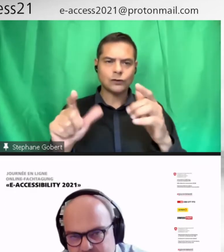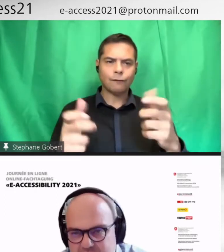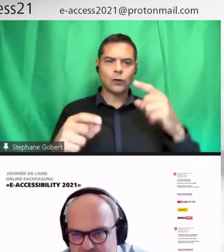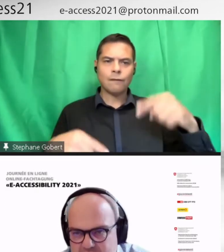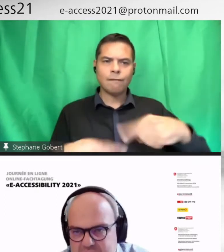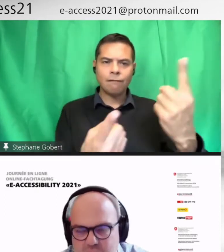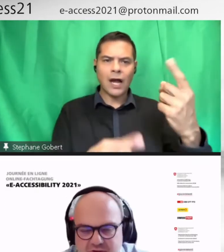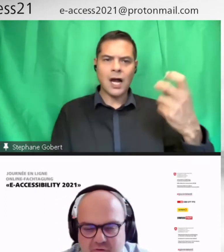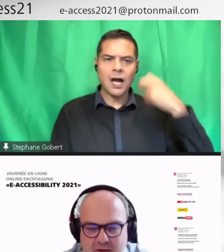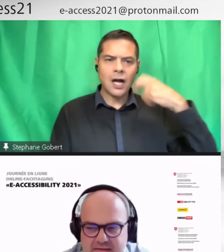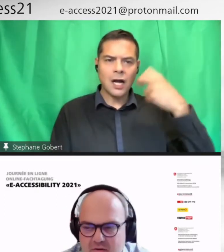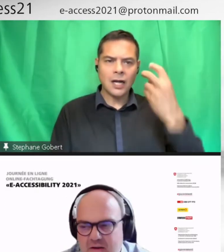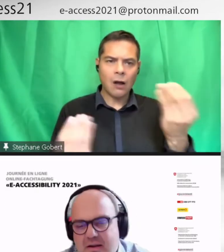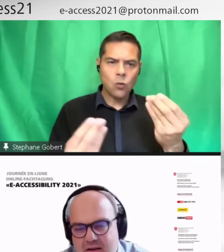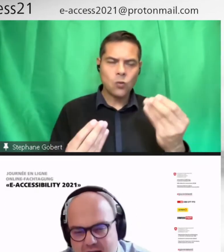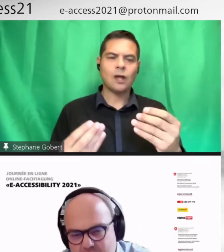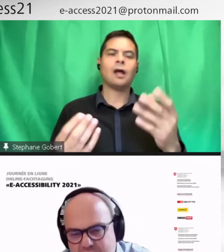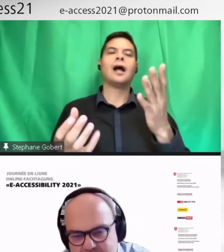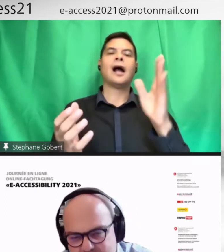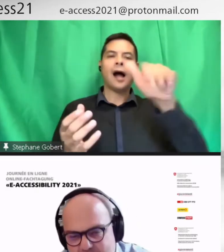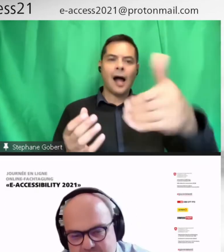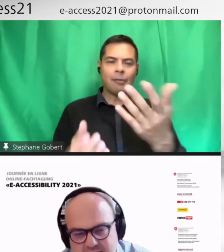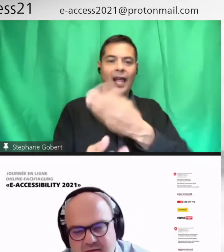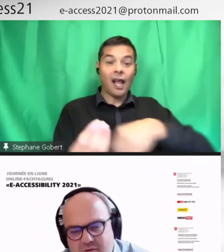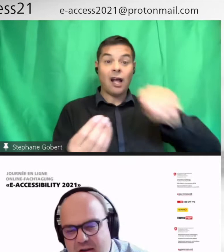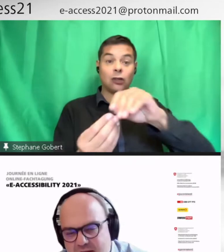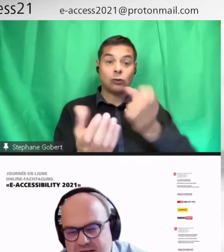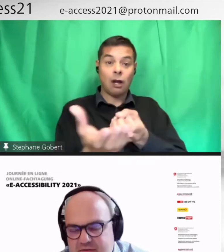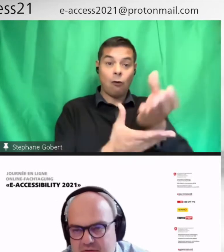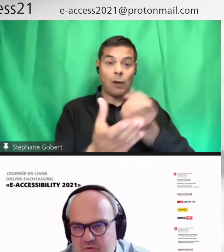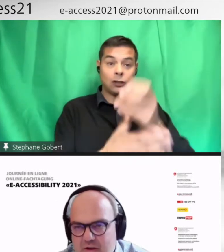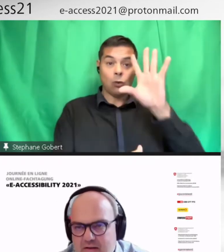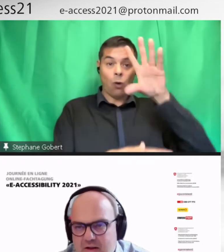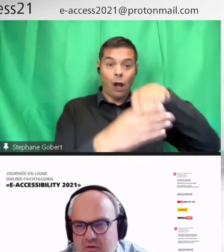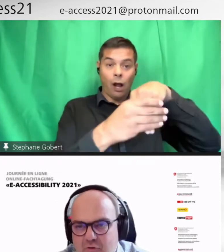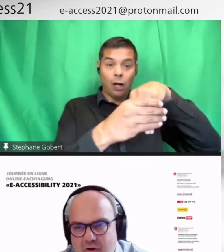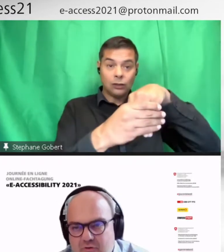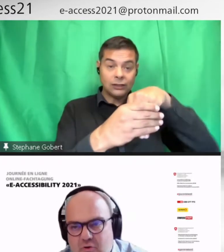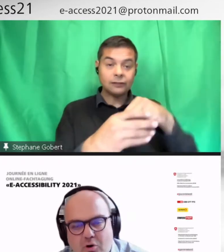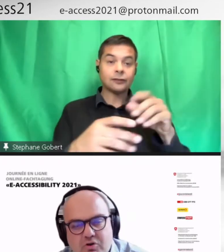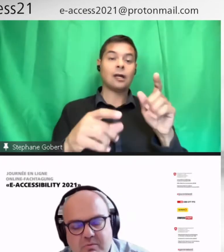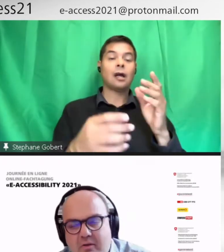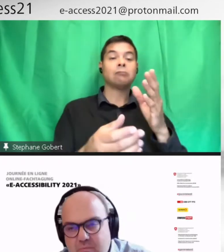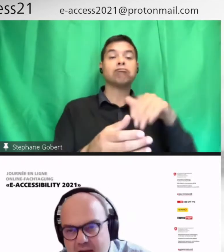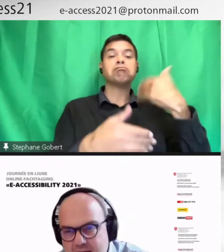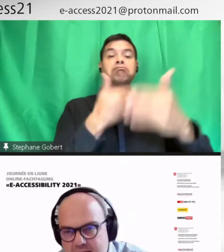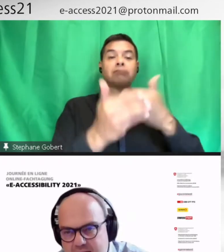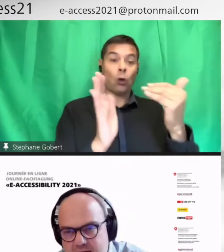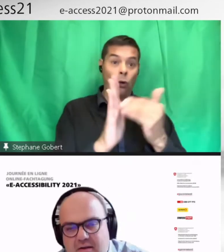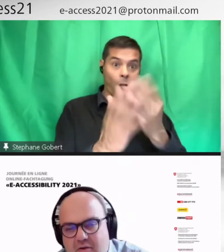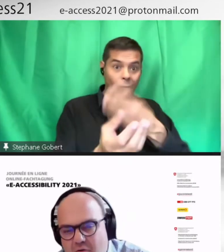qui contient plus d'informations. Et puis, il parle de développer un assistant virtuel. Donc, on voit quand on prend le chemin numérique,